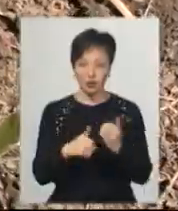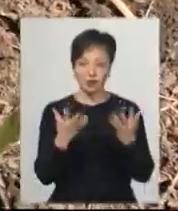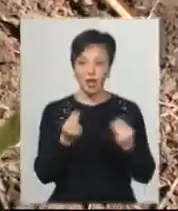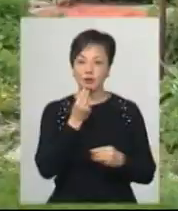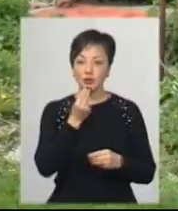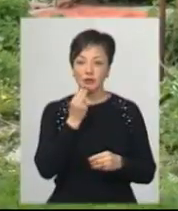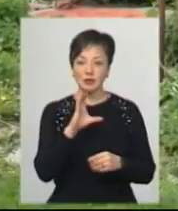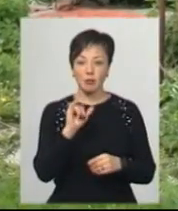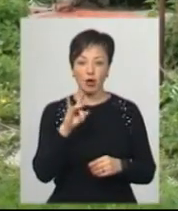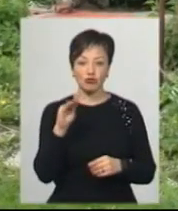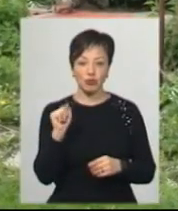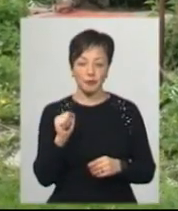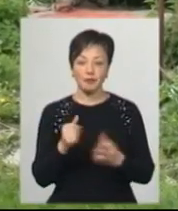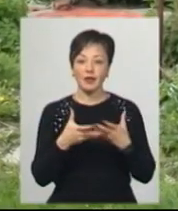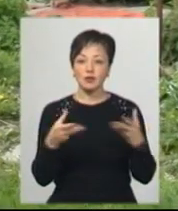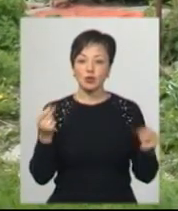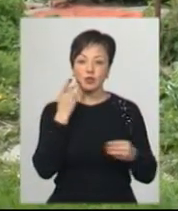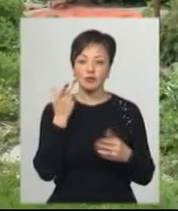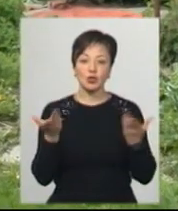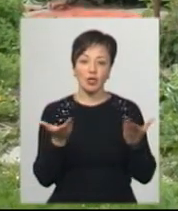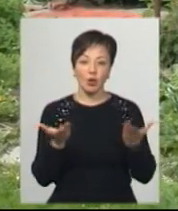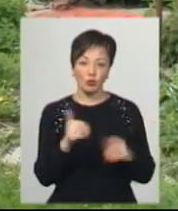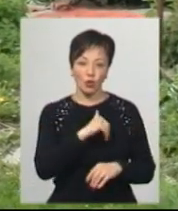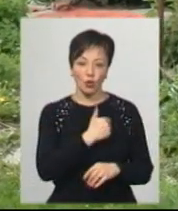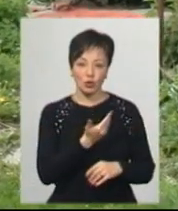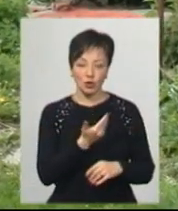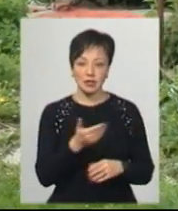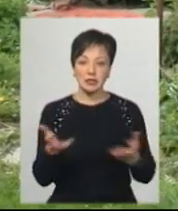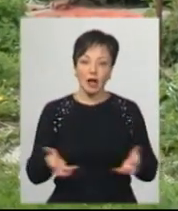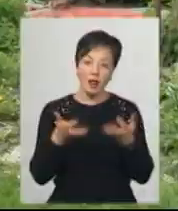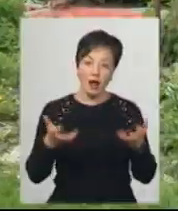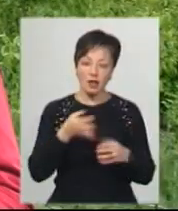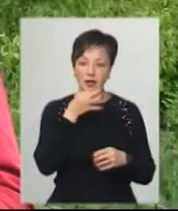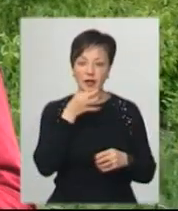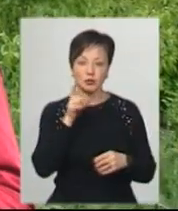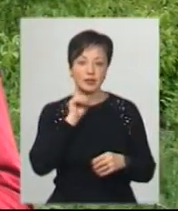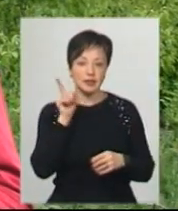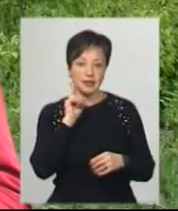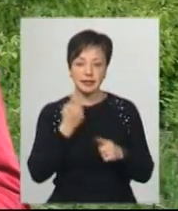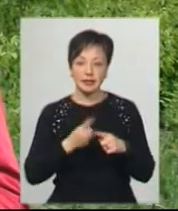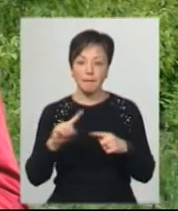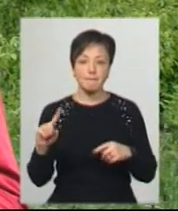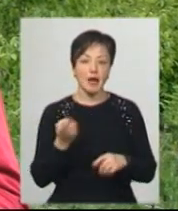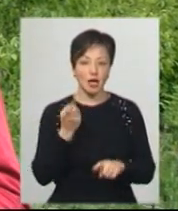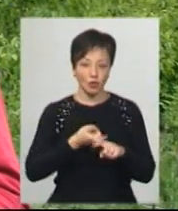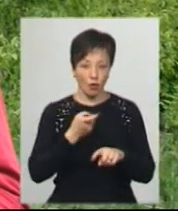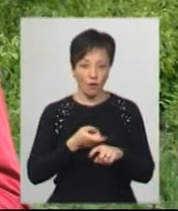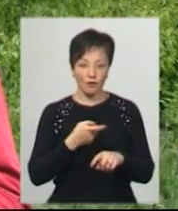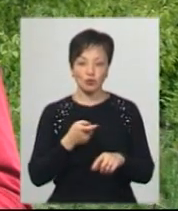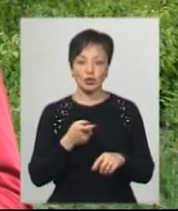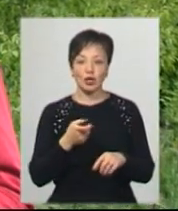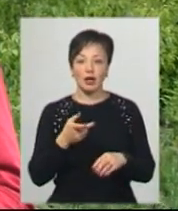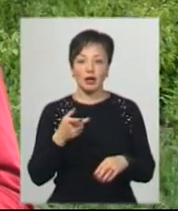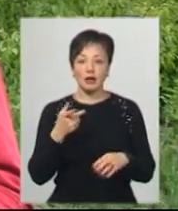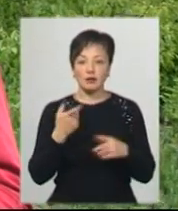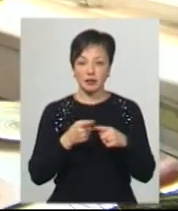споживає спаржу. Весною завжди хочеться якоїсь салата, ранньої зелені. Це перший овоч, це овоч, який